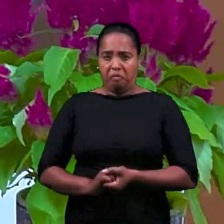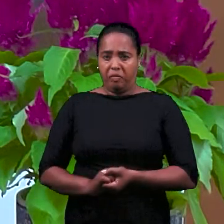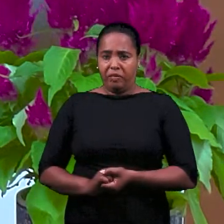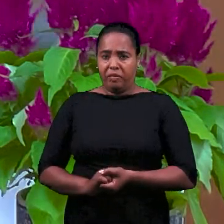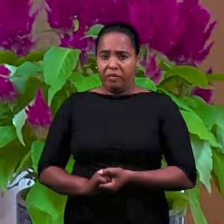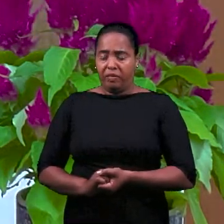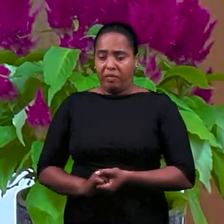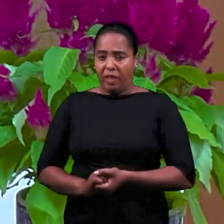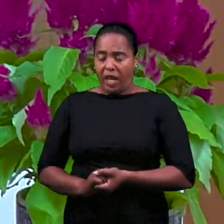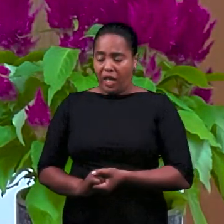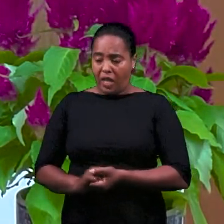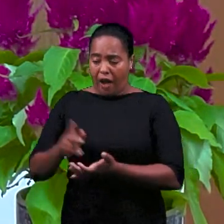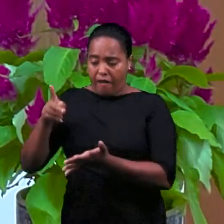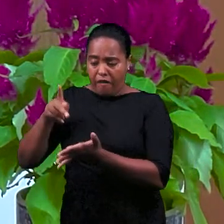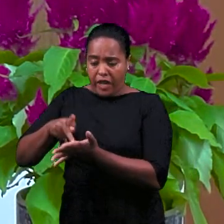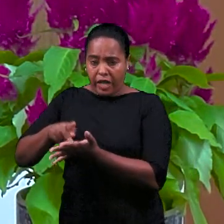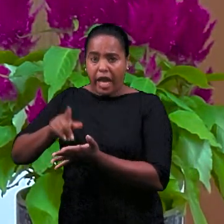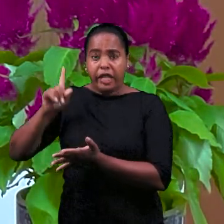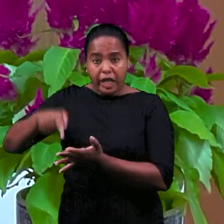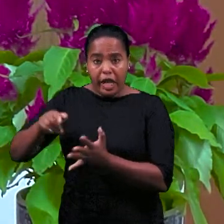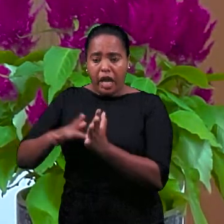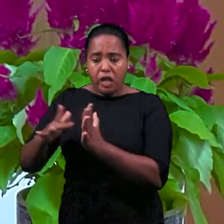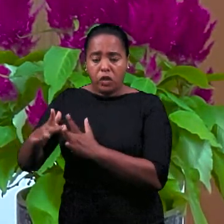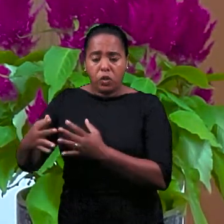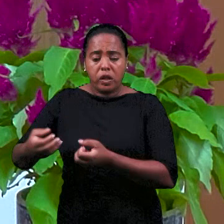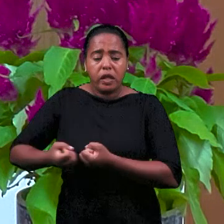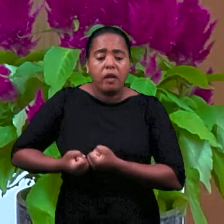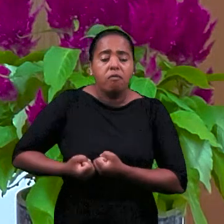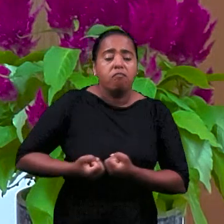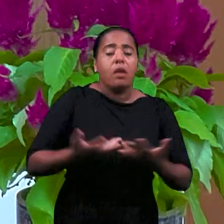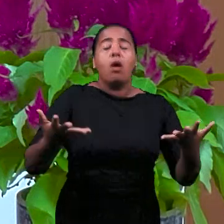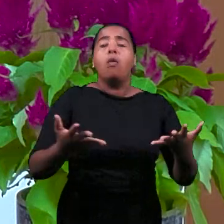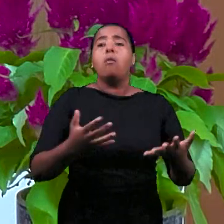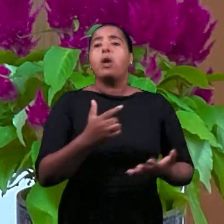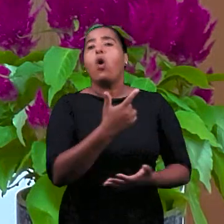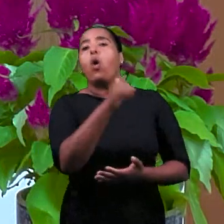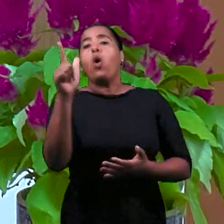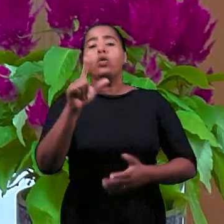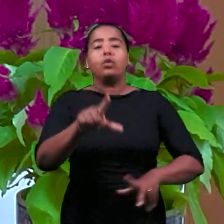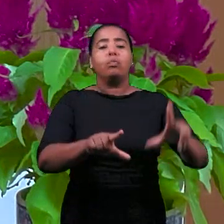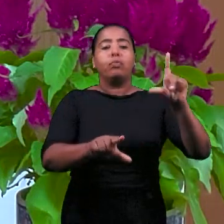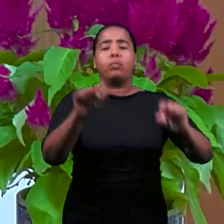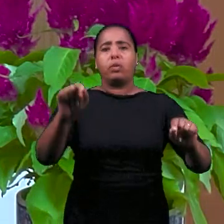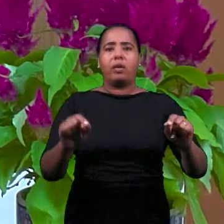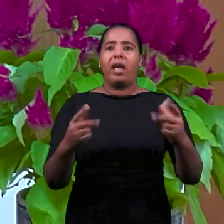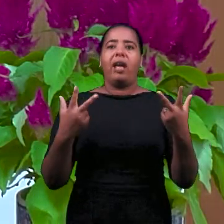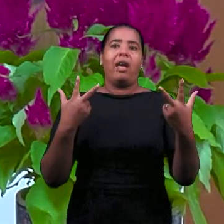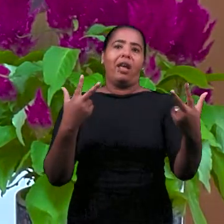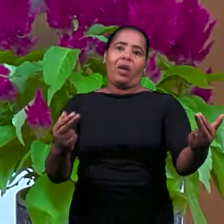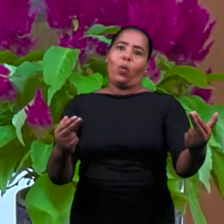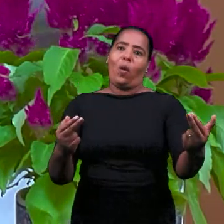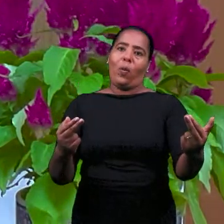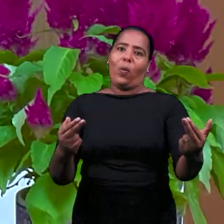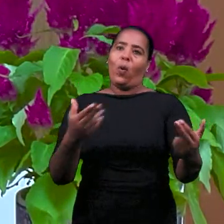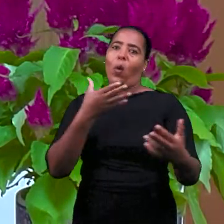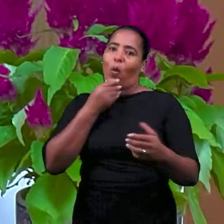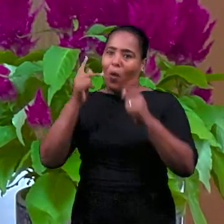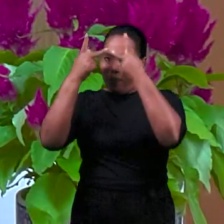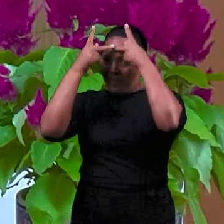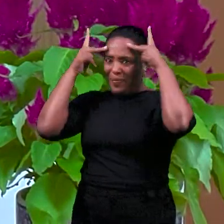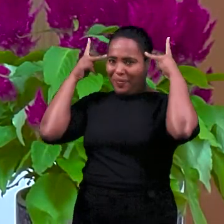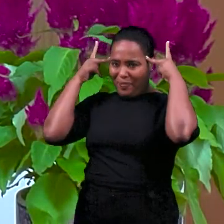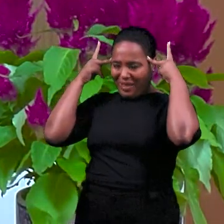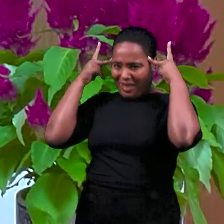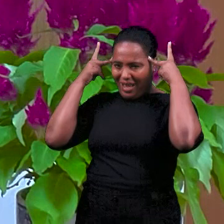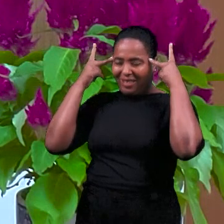отдает истину, чтобы другие решали за них, что есть истина. То, что Пилат сказал, «Я не